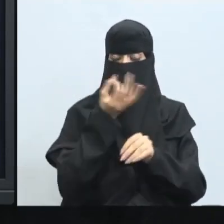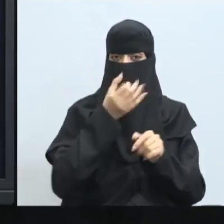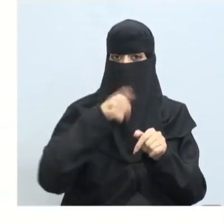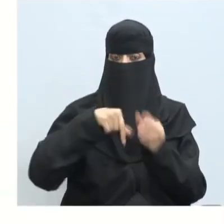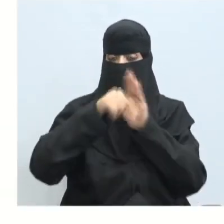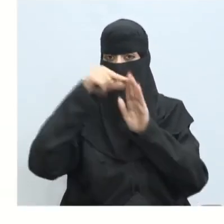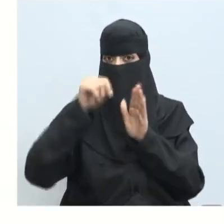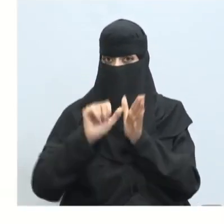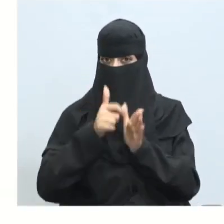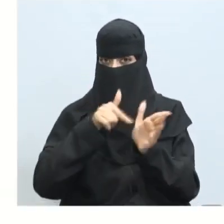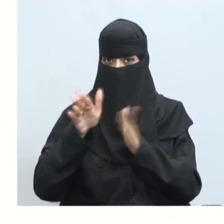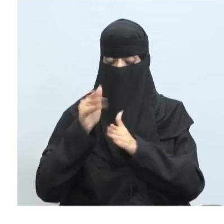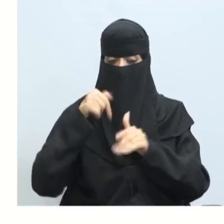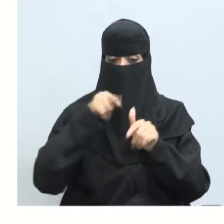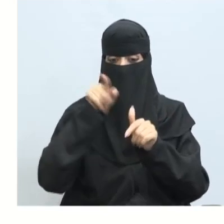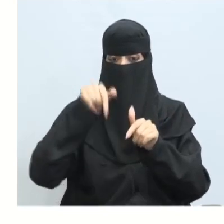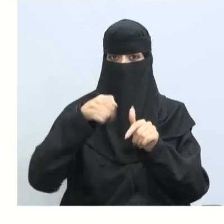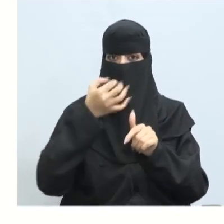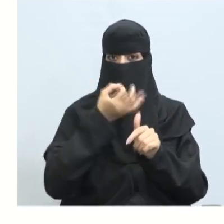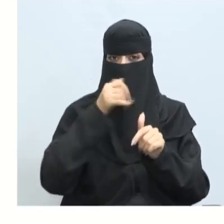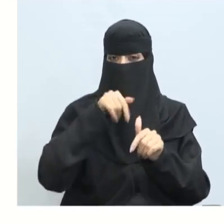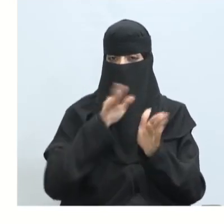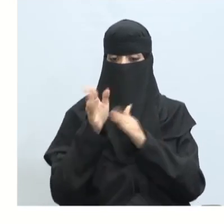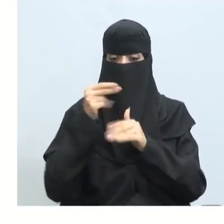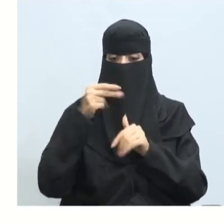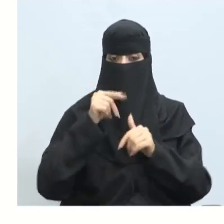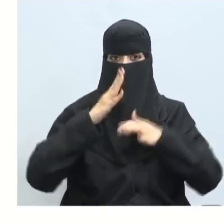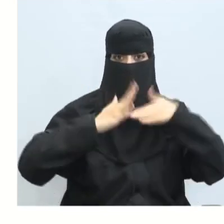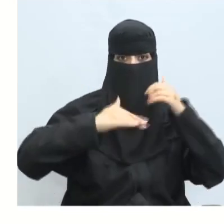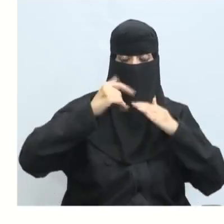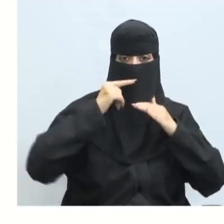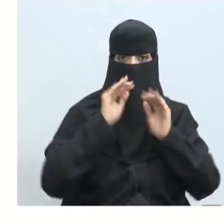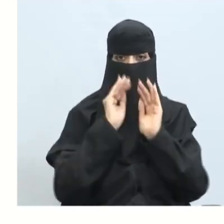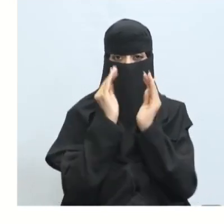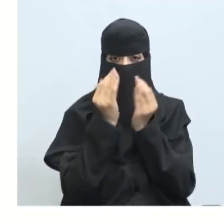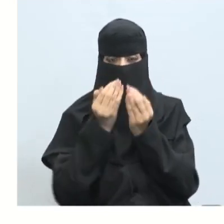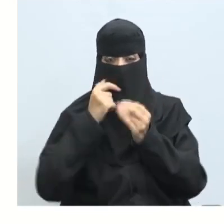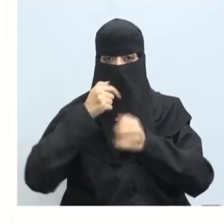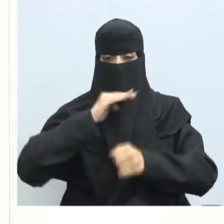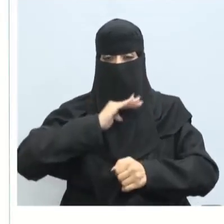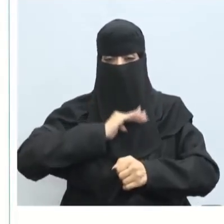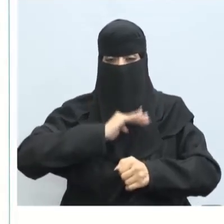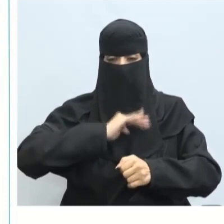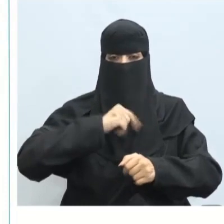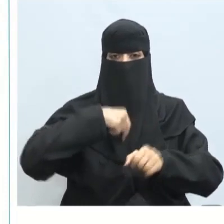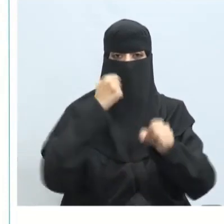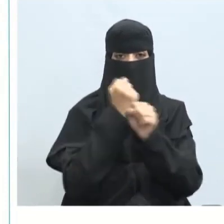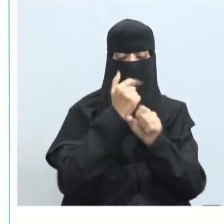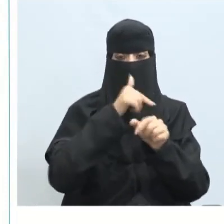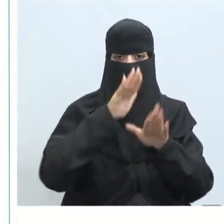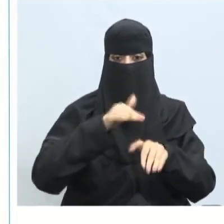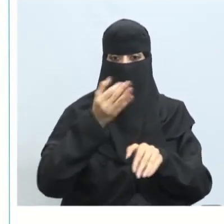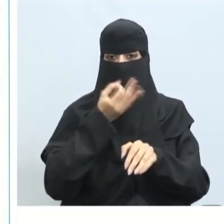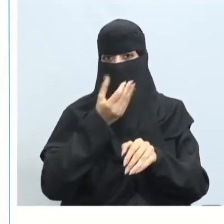درس جديد من دروس هذا المقرر سنتحدث عن مهارة إدارة ضغوط العمل وأيضا